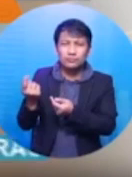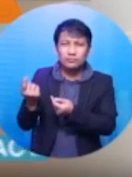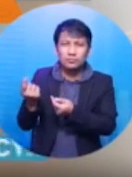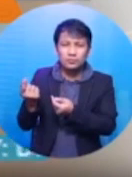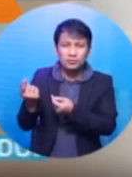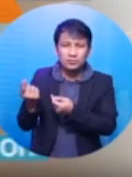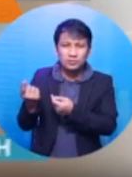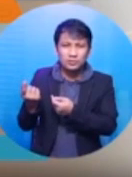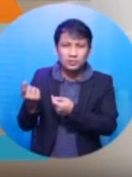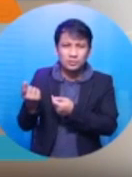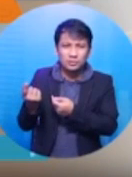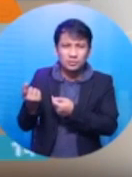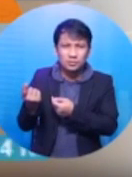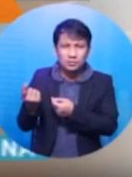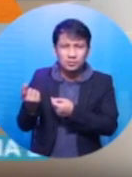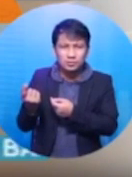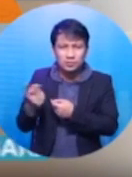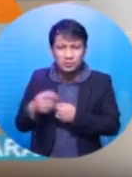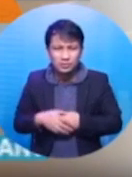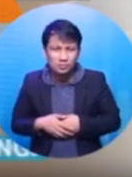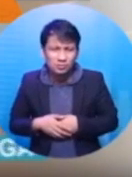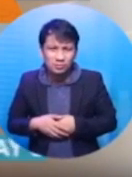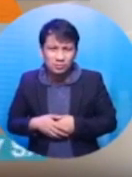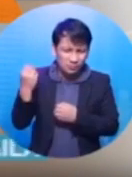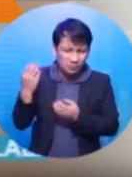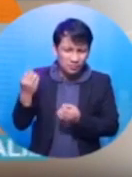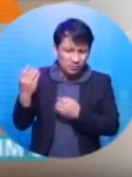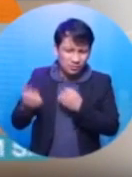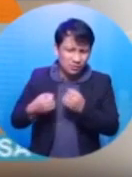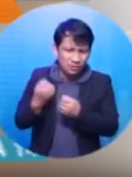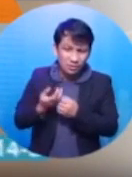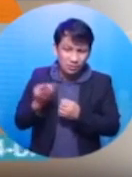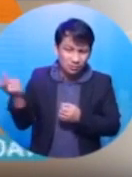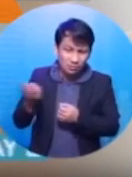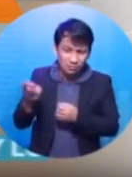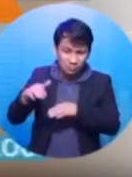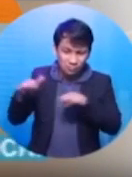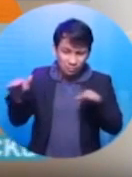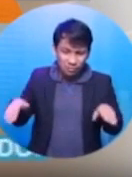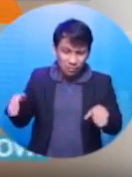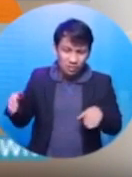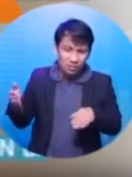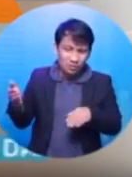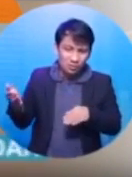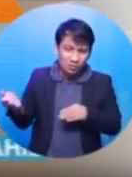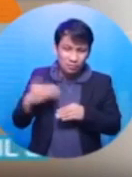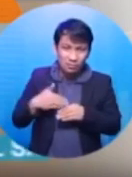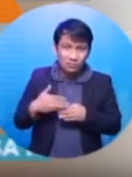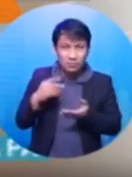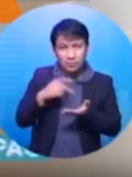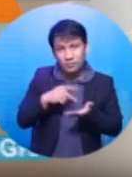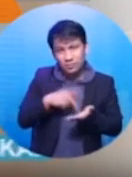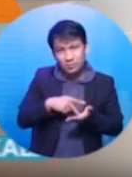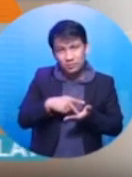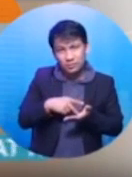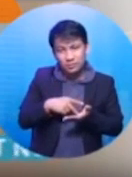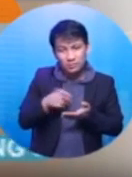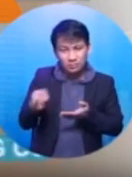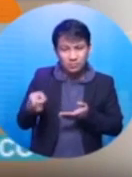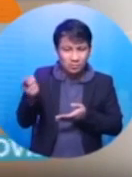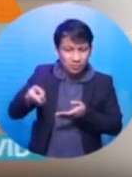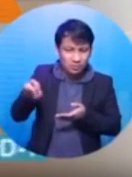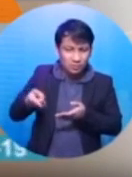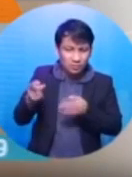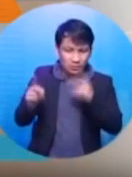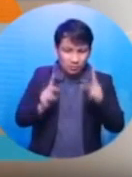yung pandemic. Medyo year na po ang nakalipas. Sila po yung mga bata dito na ano, yung mga pasaway, pagsinasaway sila